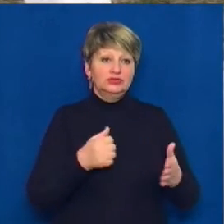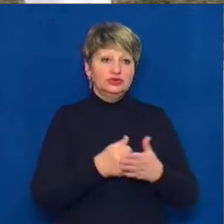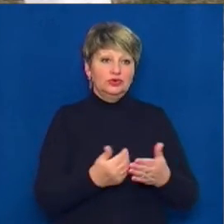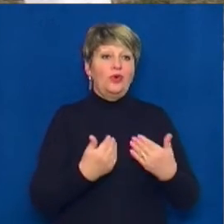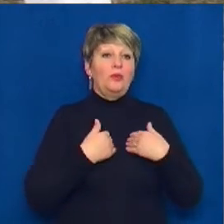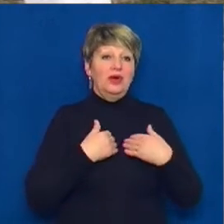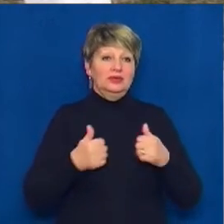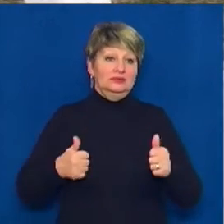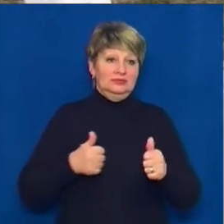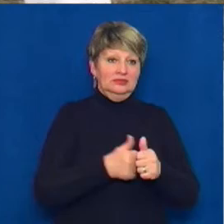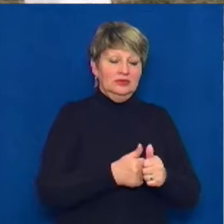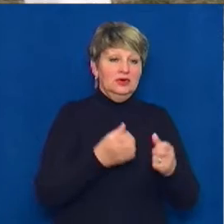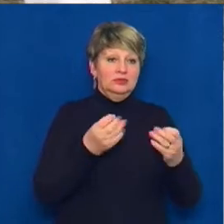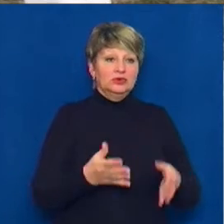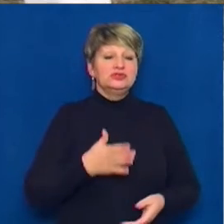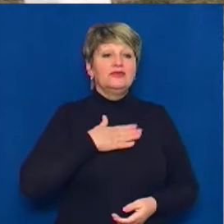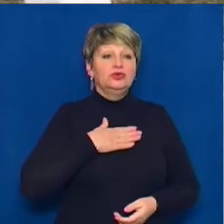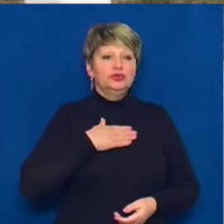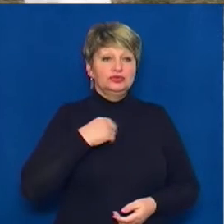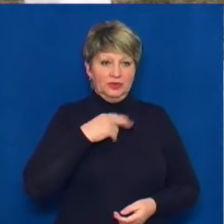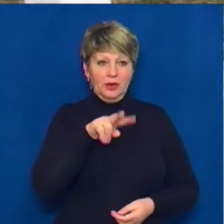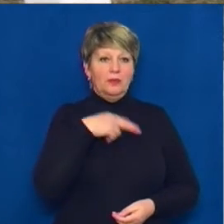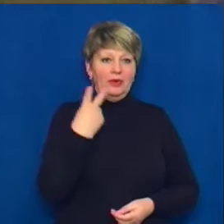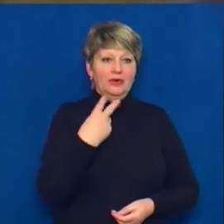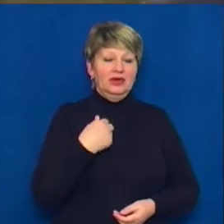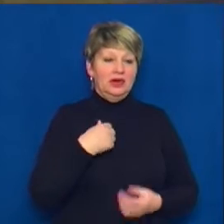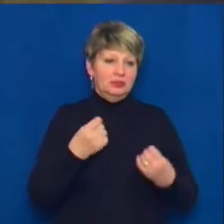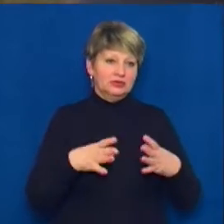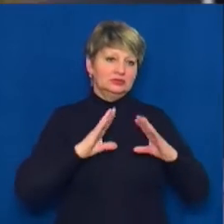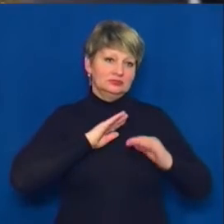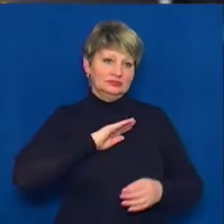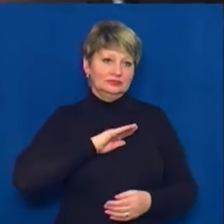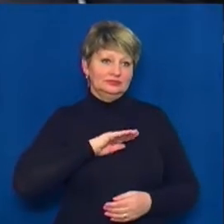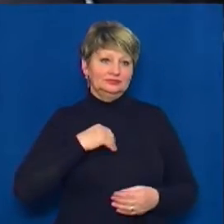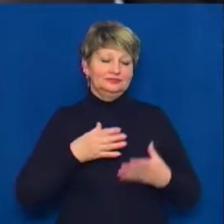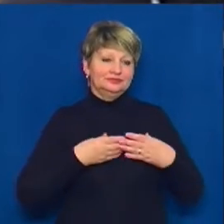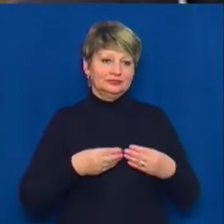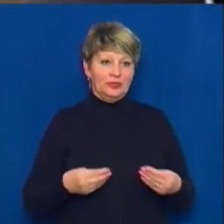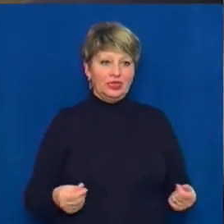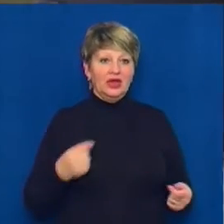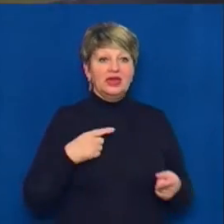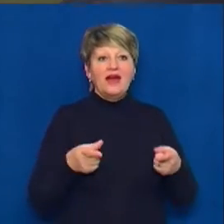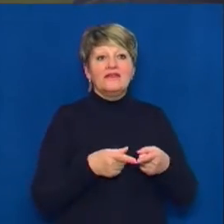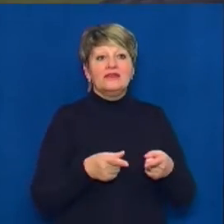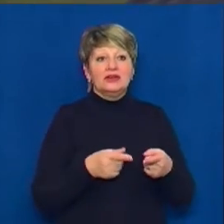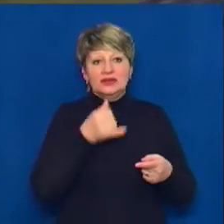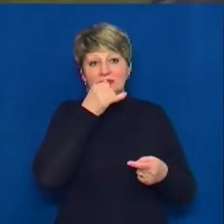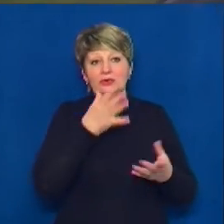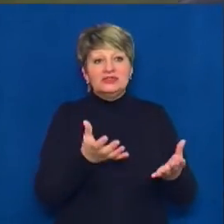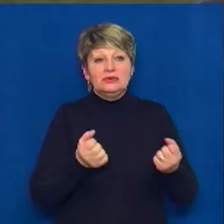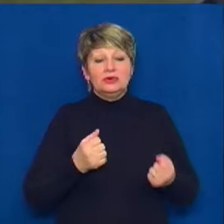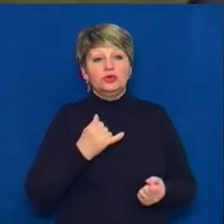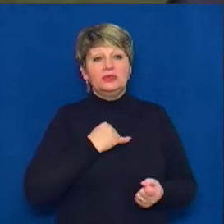Він мені, знаєте, в душу подивився, так от я і все, я розстану. Тоді в квартиру я не міг його забрати, в мене ще дві кішки вдома.